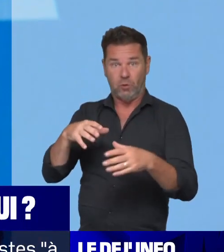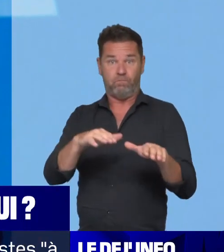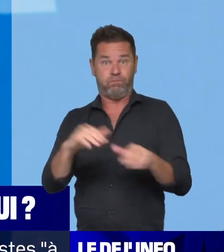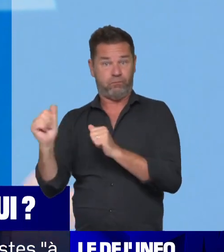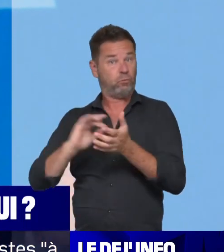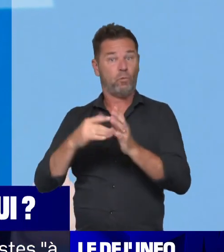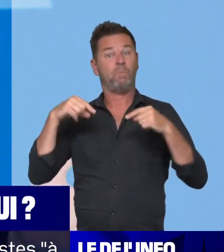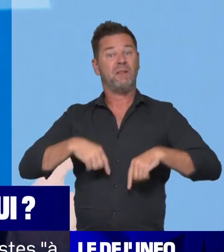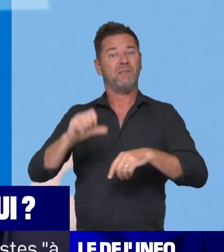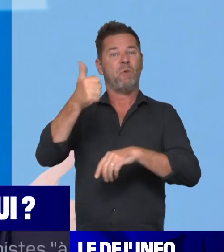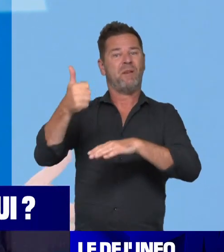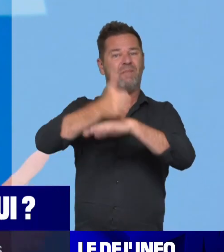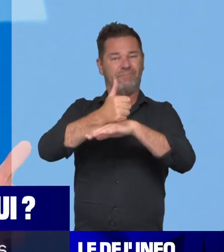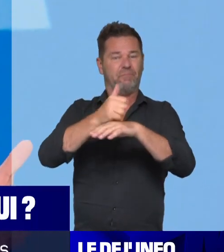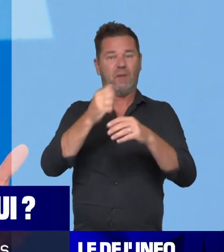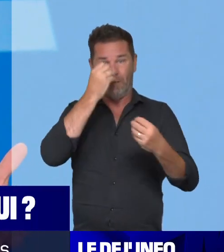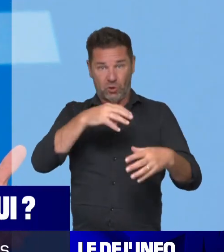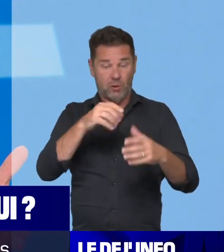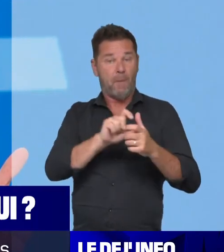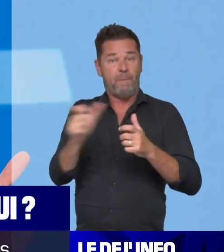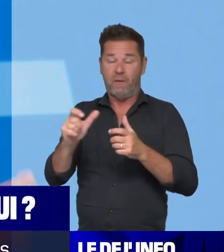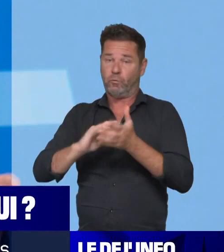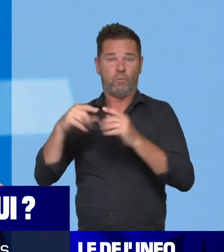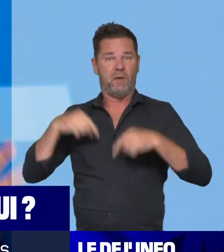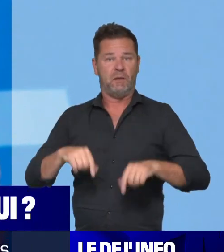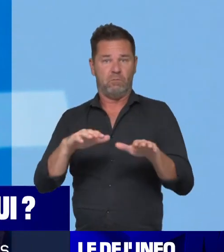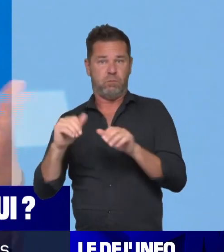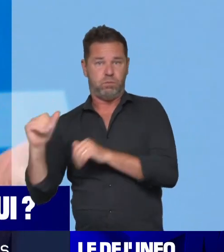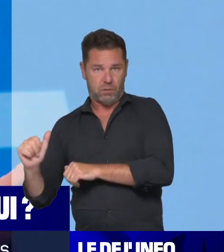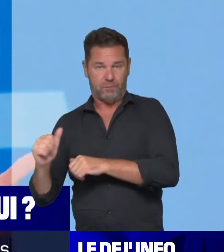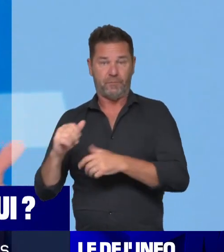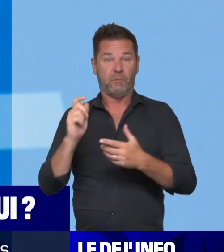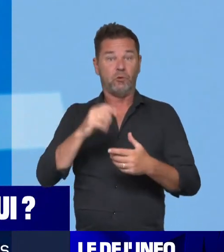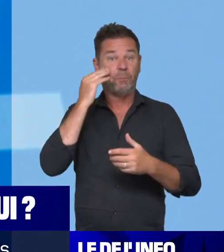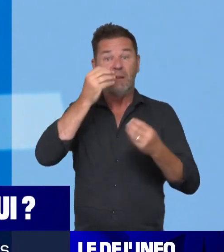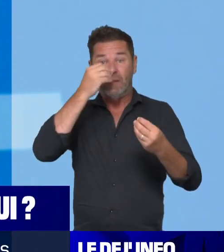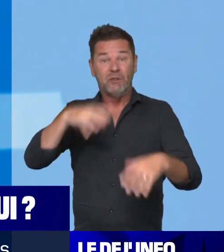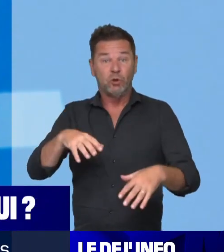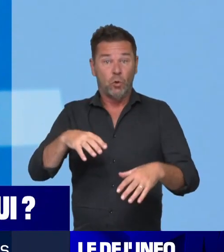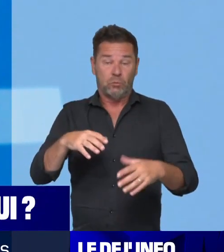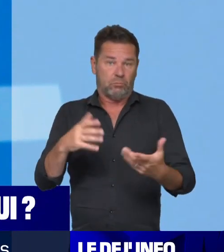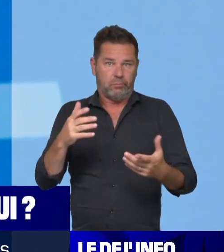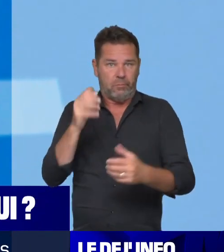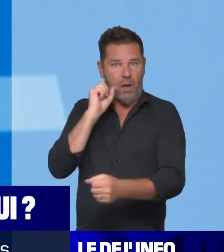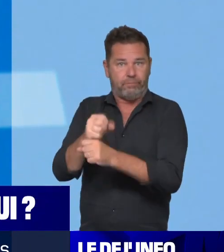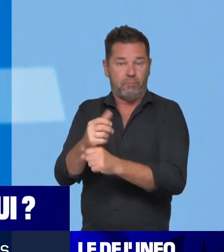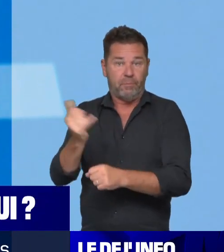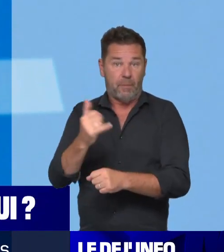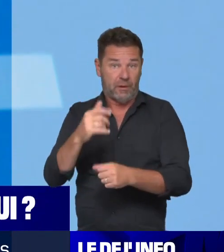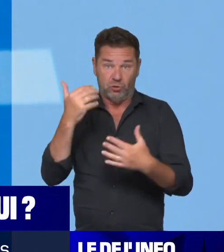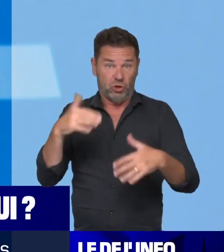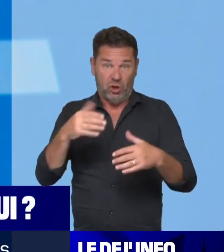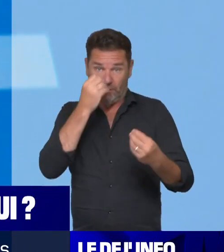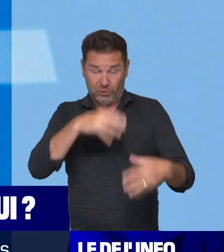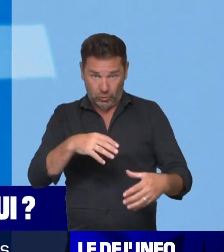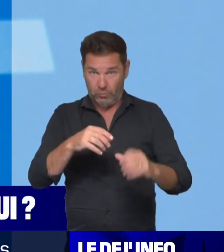démissionnaire, il n'y a aucune raison de le censurer pour le faire tomber, puisqu'il a déjà démissionné. La deuxième raison, c'est